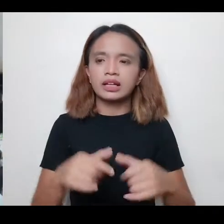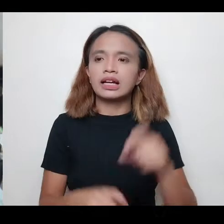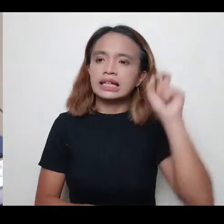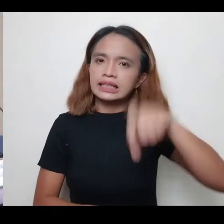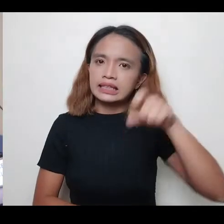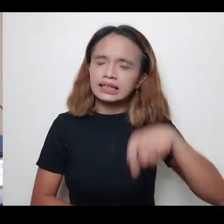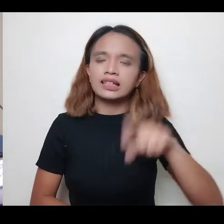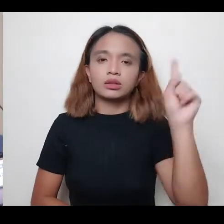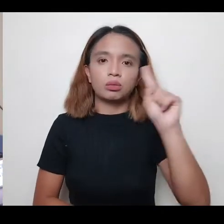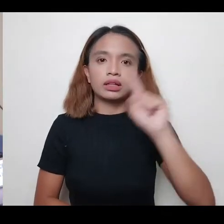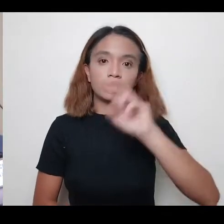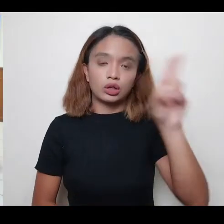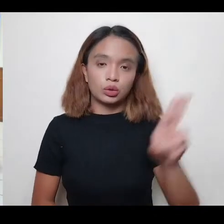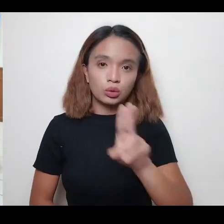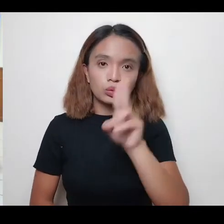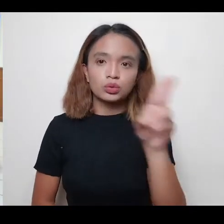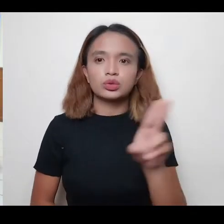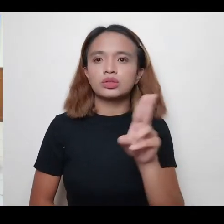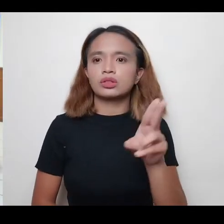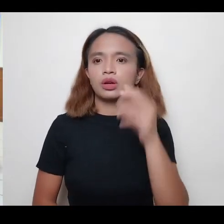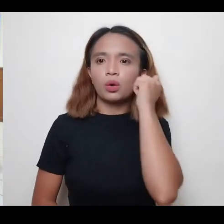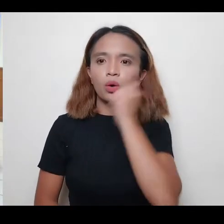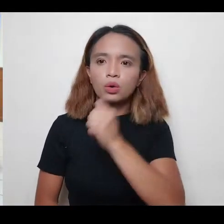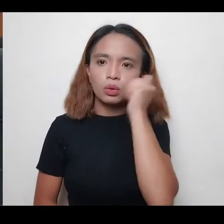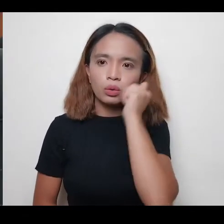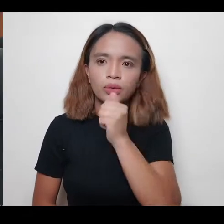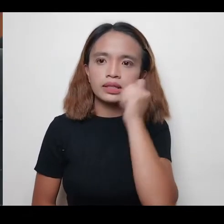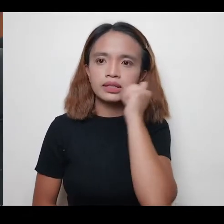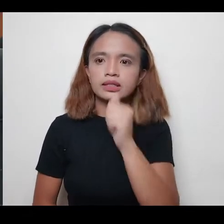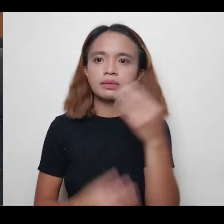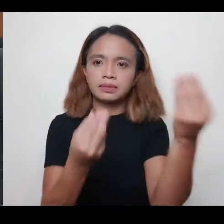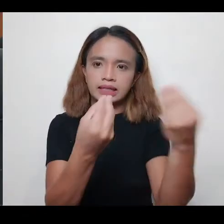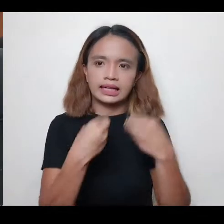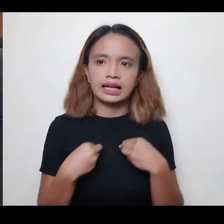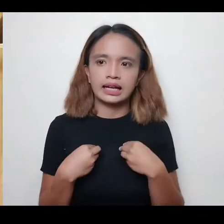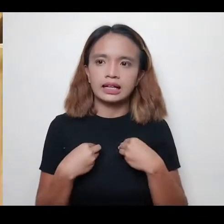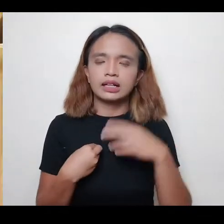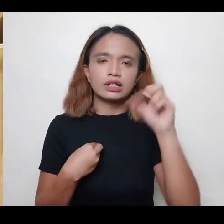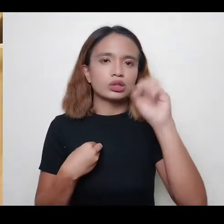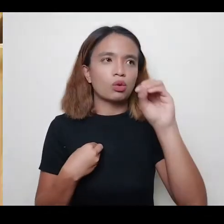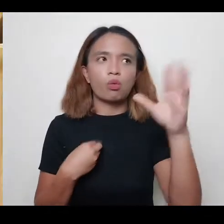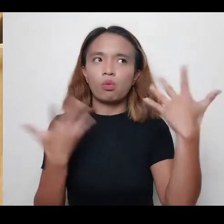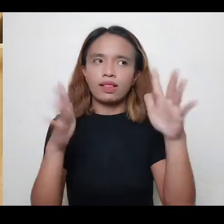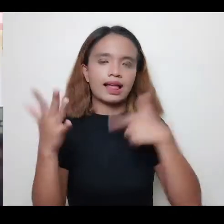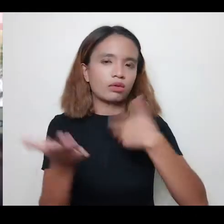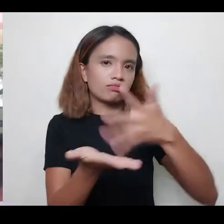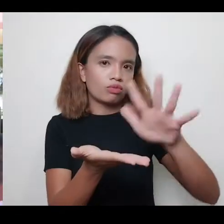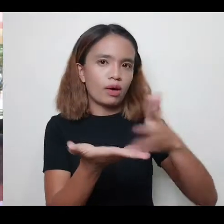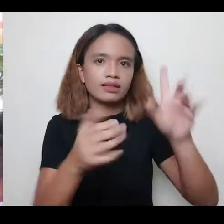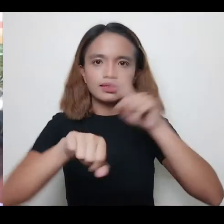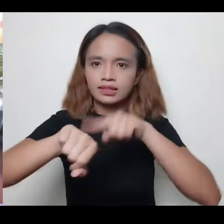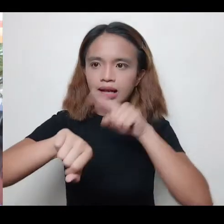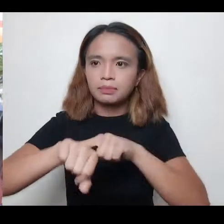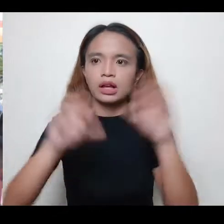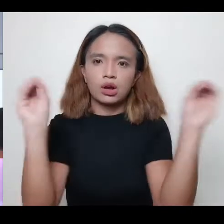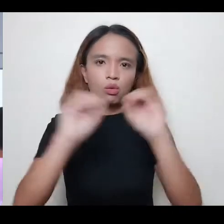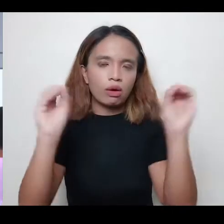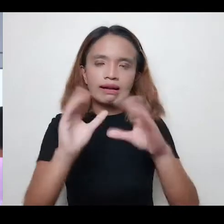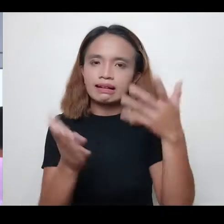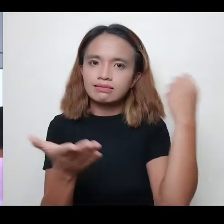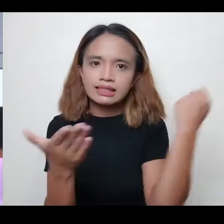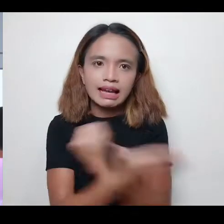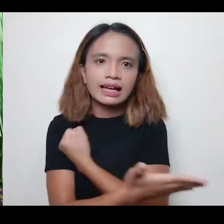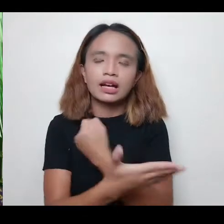Kailangang ma-maximize ko yung bawat araw na binigay sa akin. Wala akong sinayan ng oras. Walang tapon,